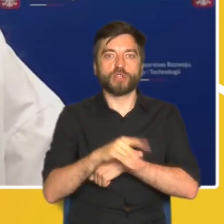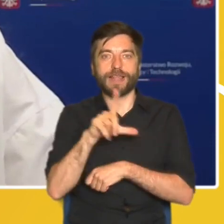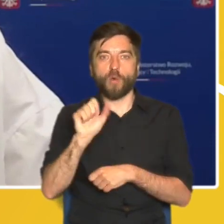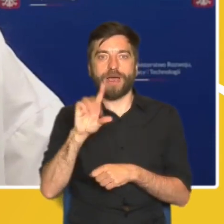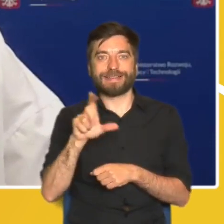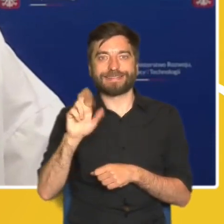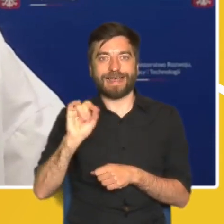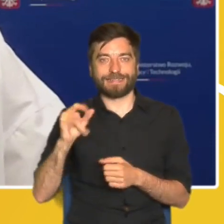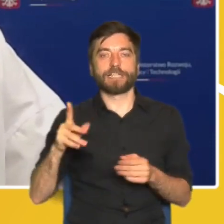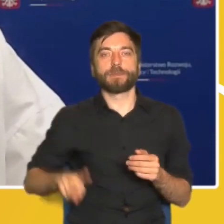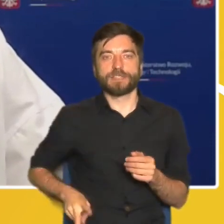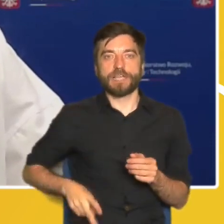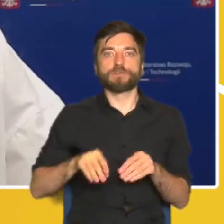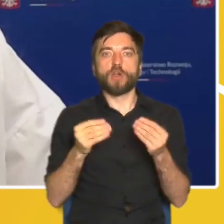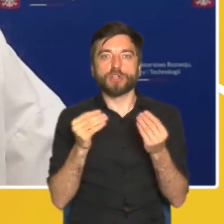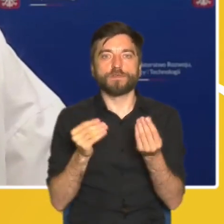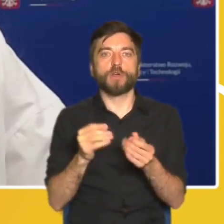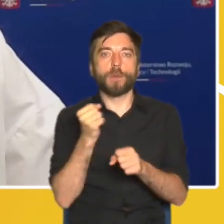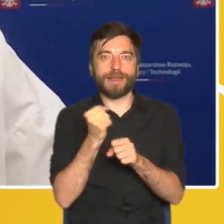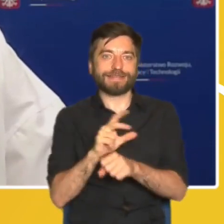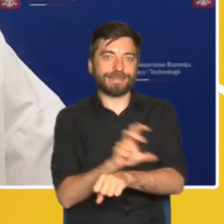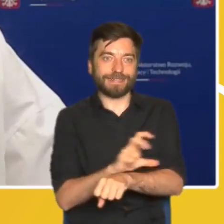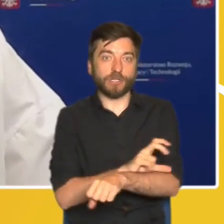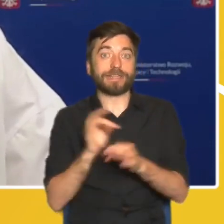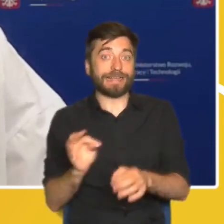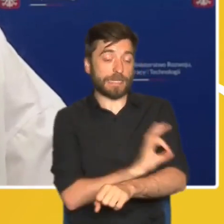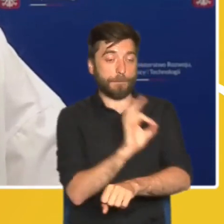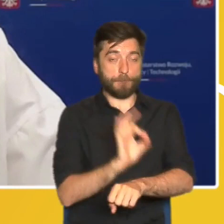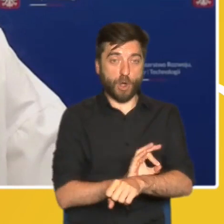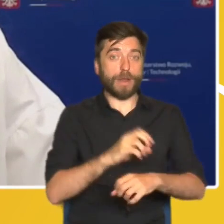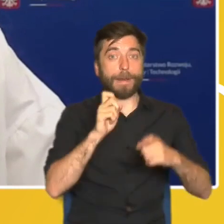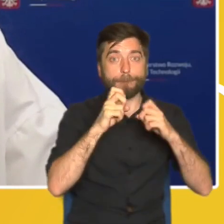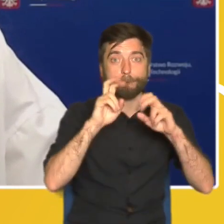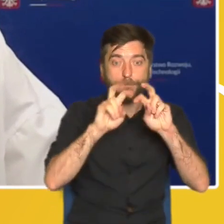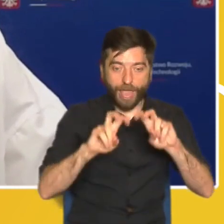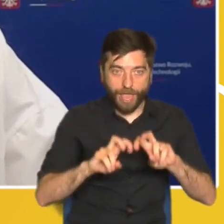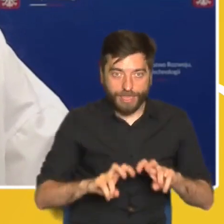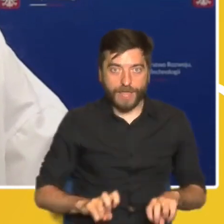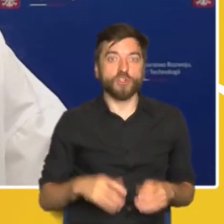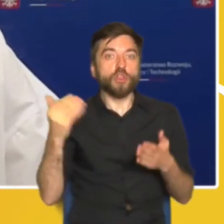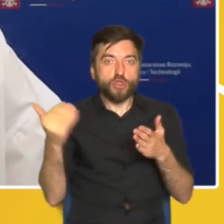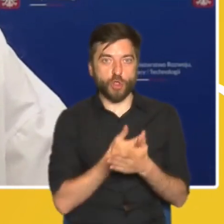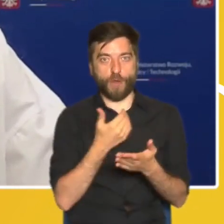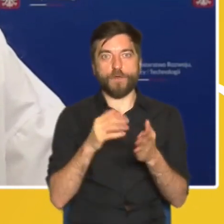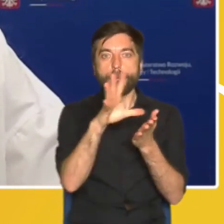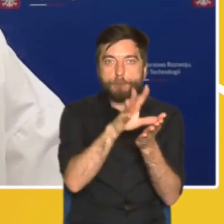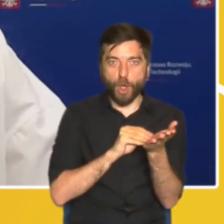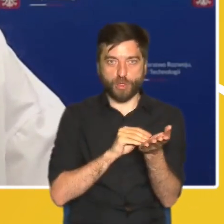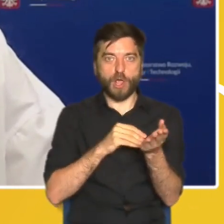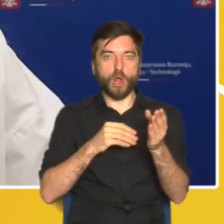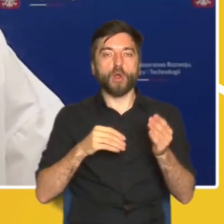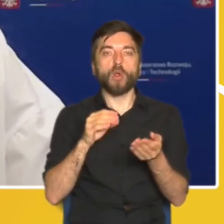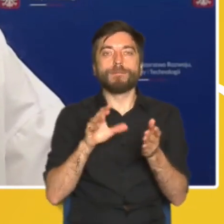Rozwoju Pracy i Technologii realizuje właśnie projekt badawczy pod nazwą Nowy Model Urbanizacji w Polsce, praktyczne